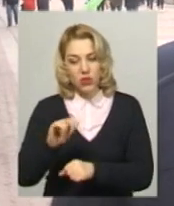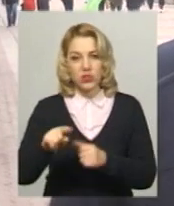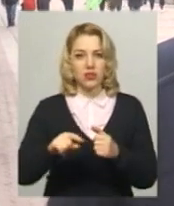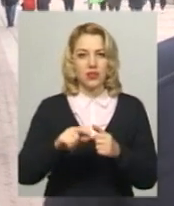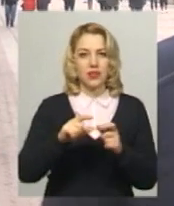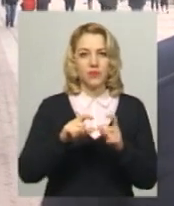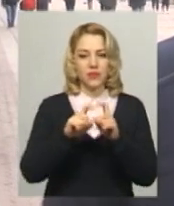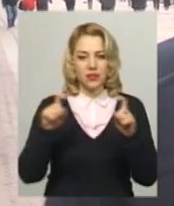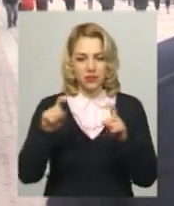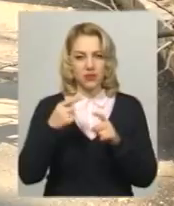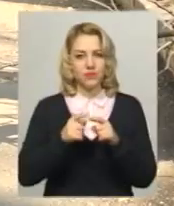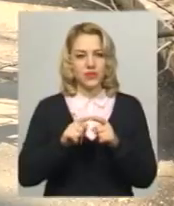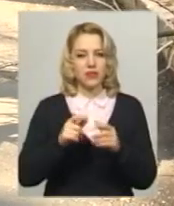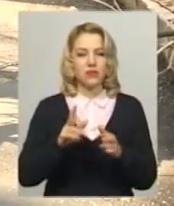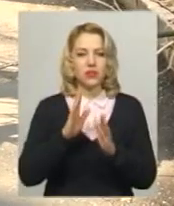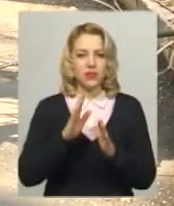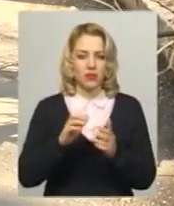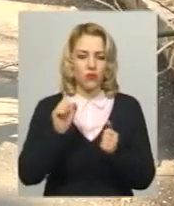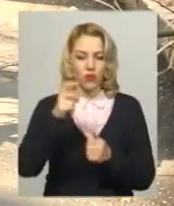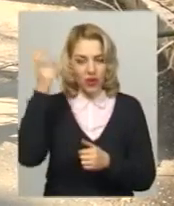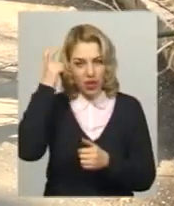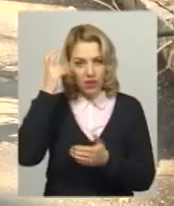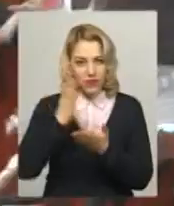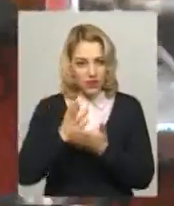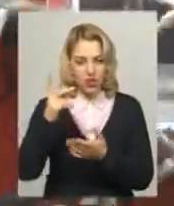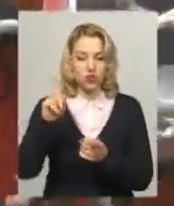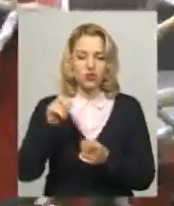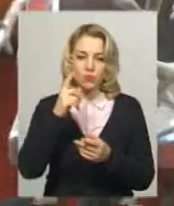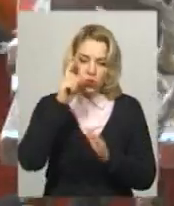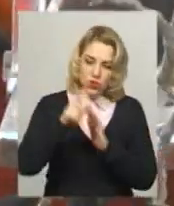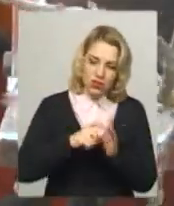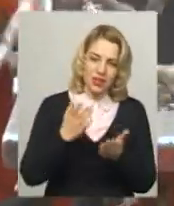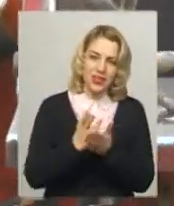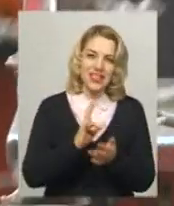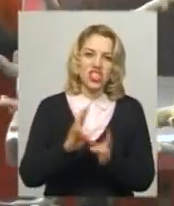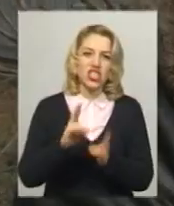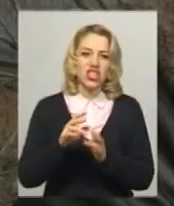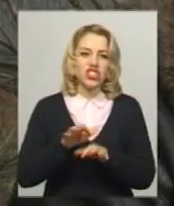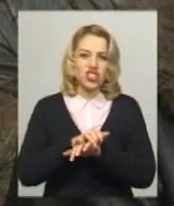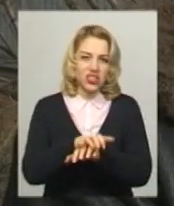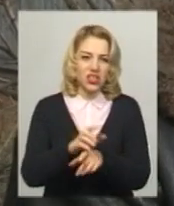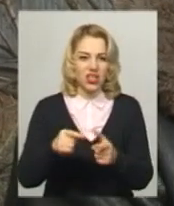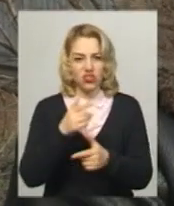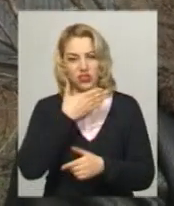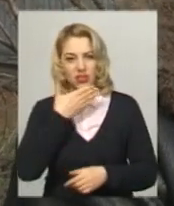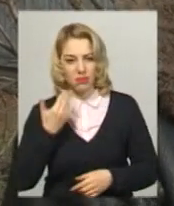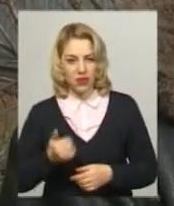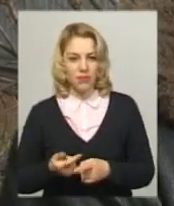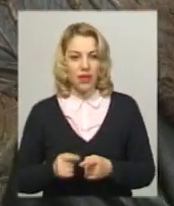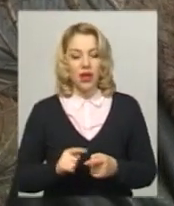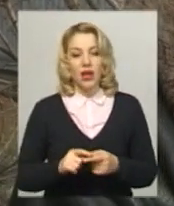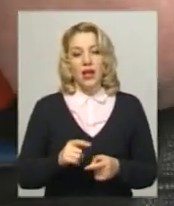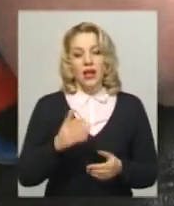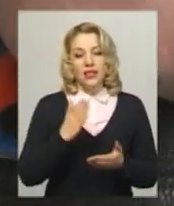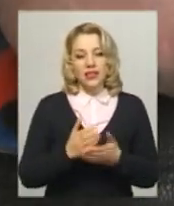шкідників, хвороби. Більшість паркових дерев міста витривалі до хвороб, шкідників та погодних умов, каже садівник Владислав Бігун. Проте є